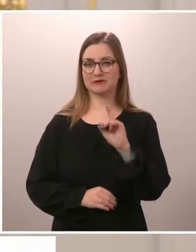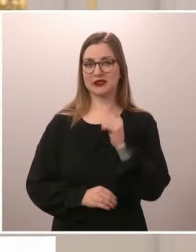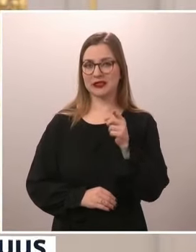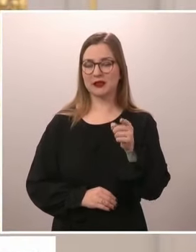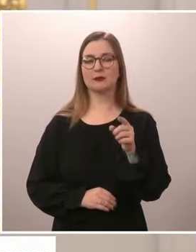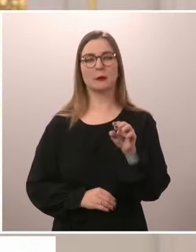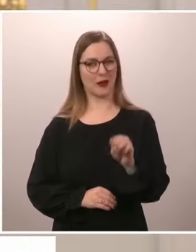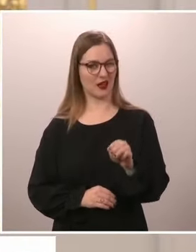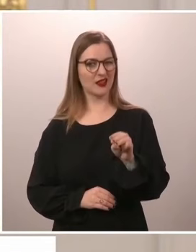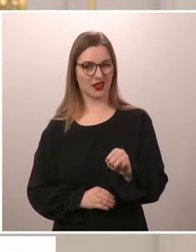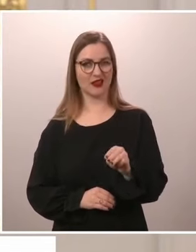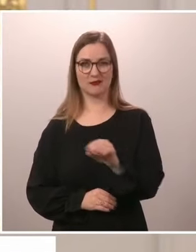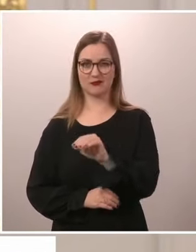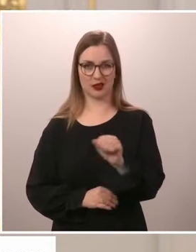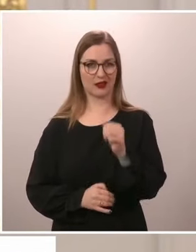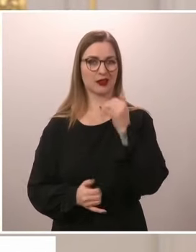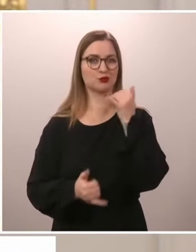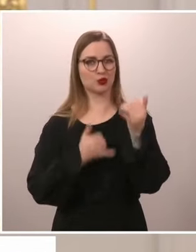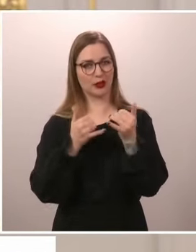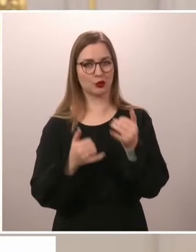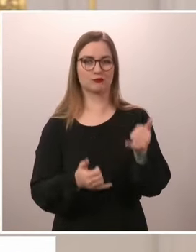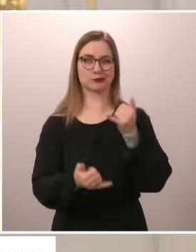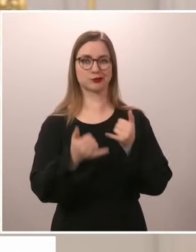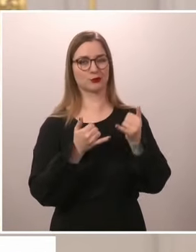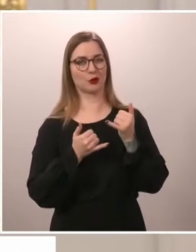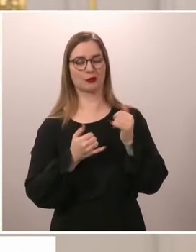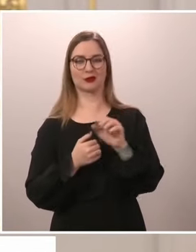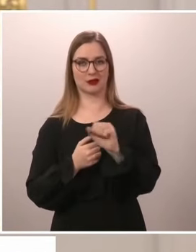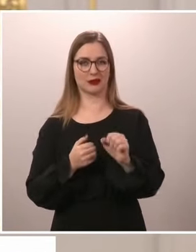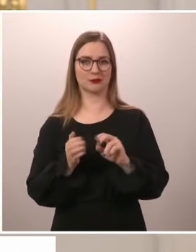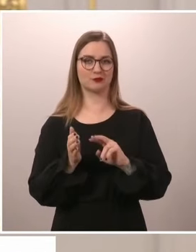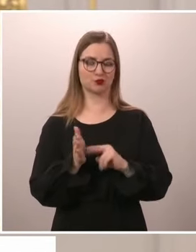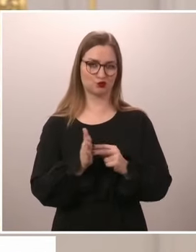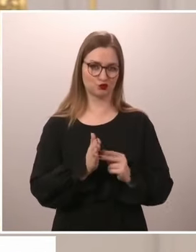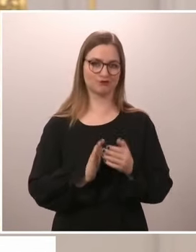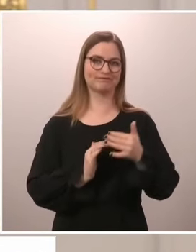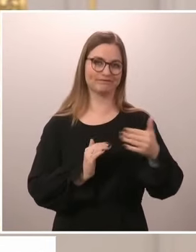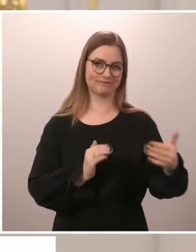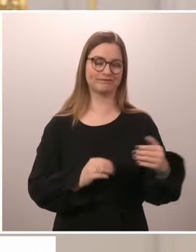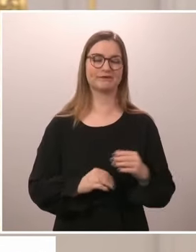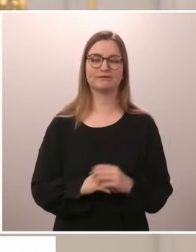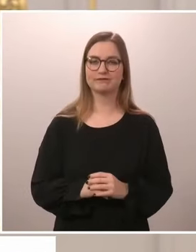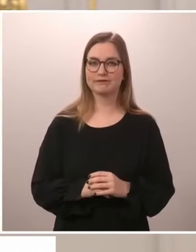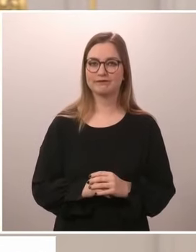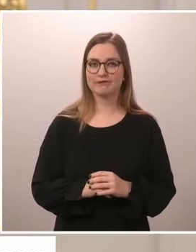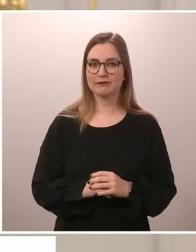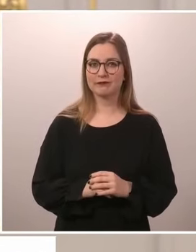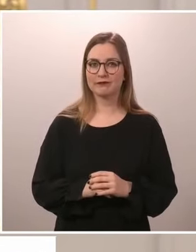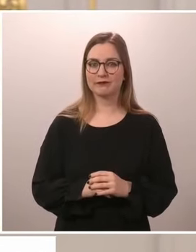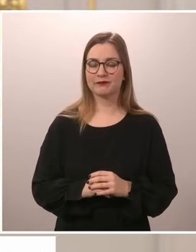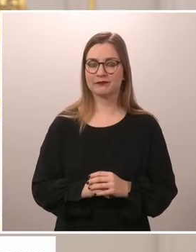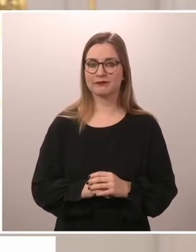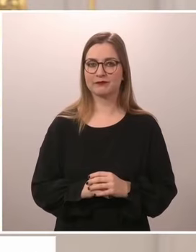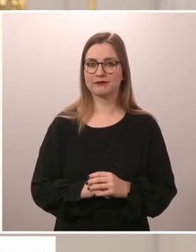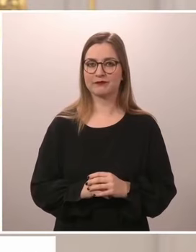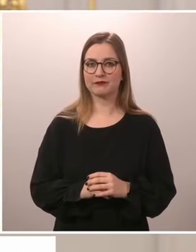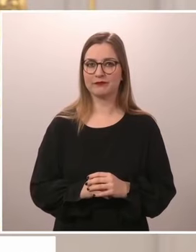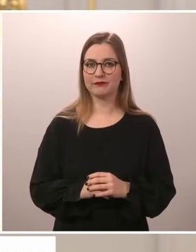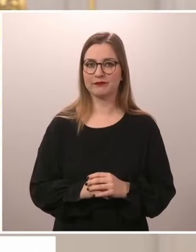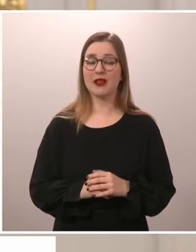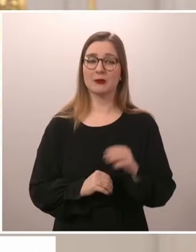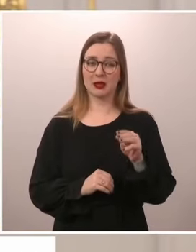och det är självklart ett bra sätt att komma igång med diplomati och med att driva finansintressen att använda